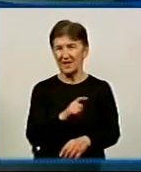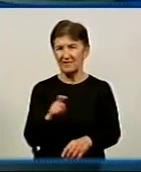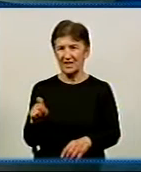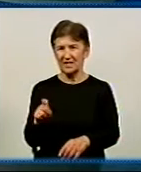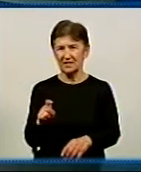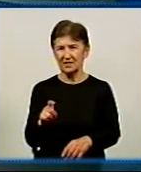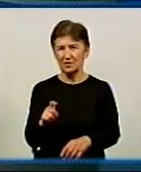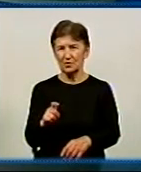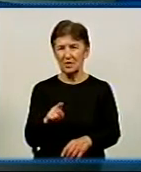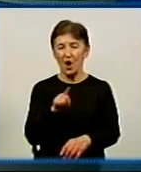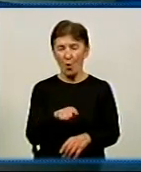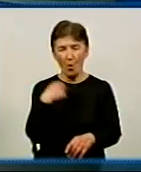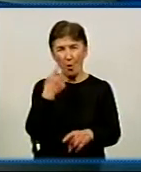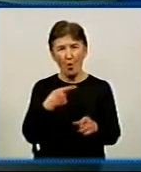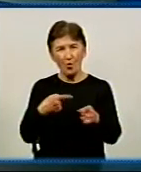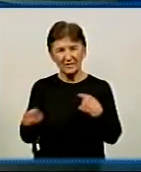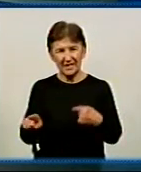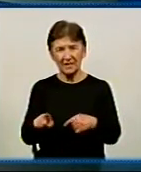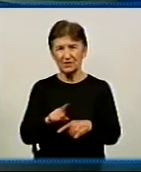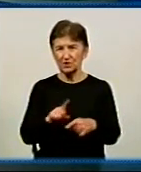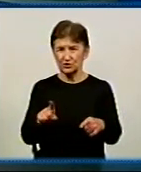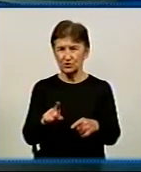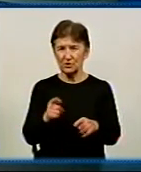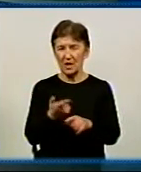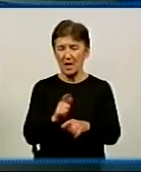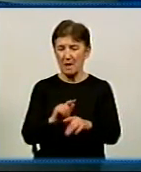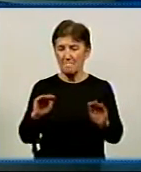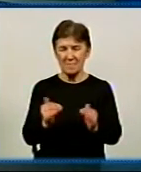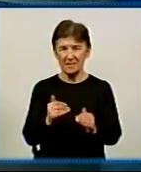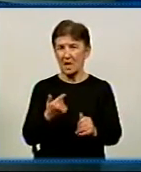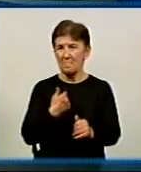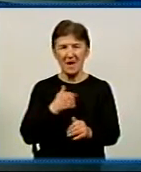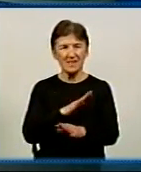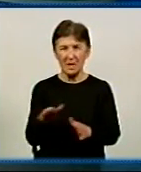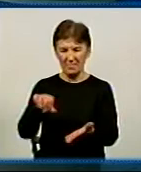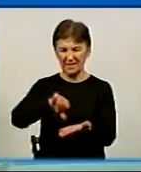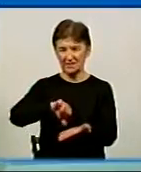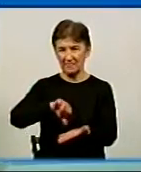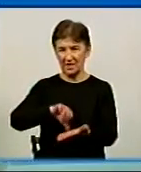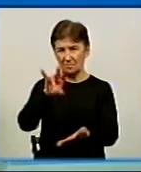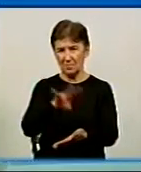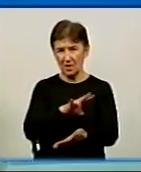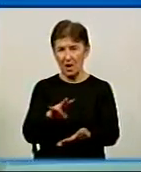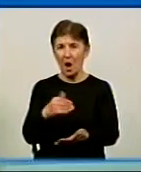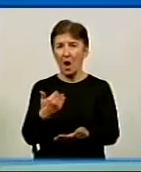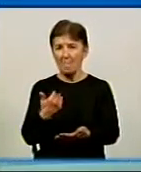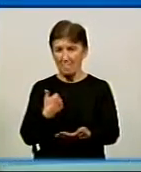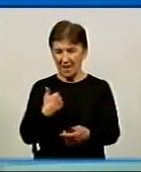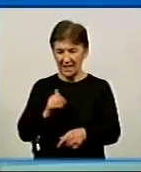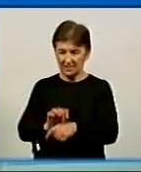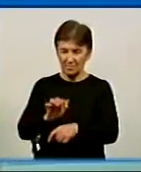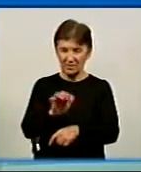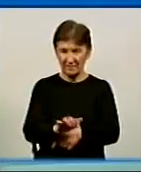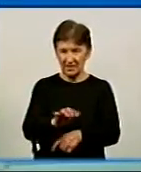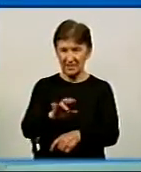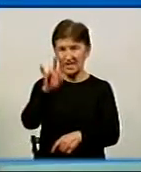І її відмінність в тому, що ми межконфесіональні, ми не представляємо религіозну громаду, але ми ділігіровані церкові. І це